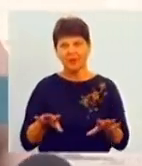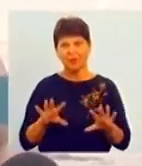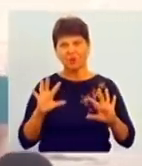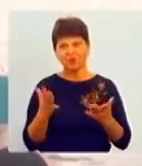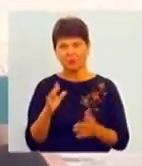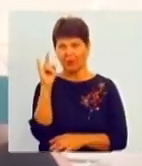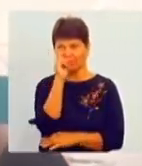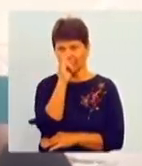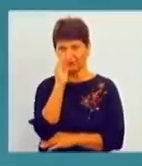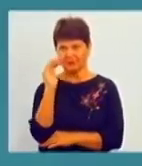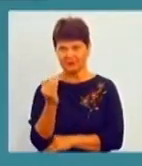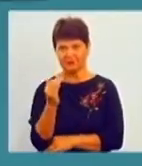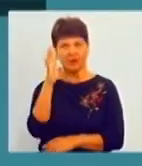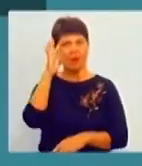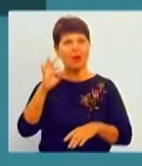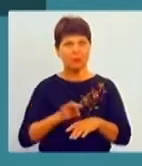що не літали. Муж літав.